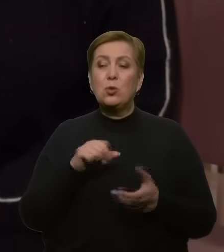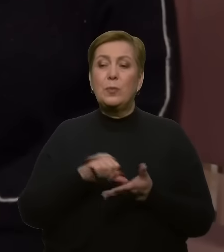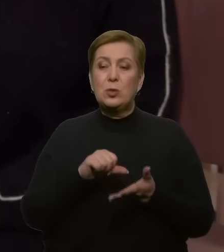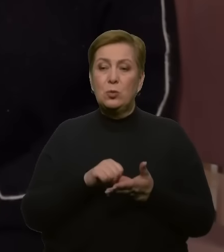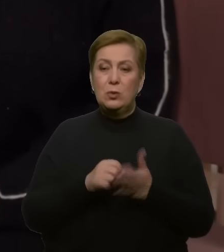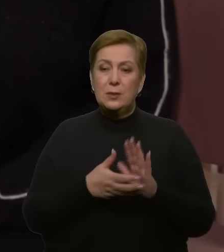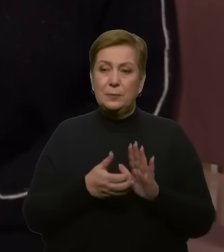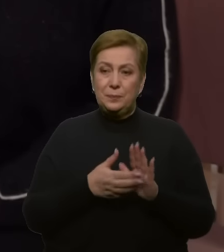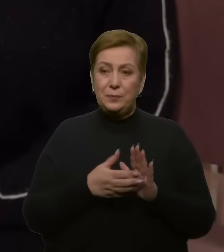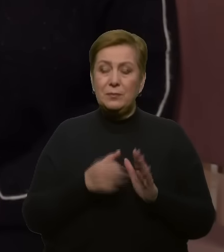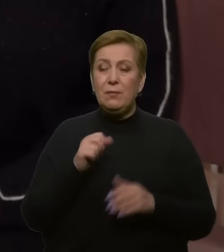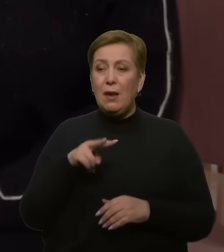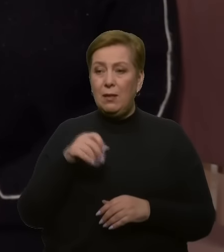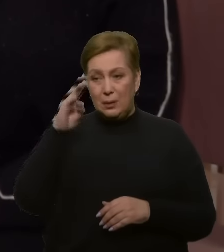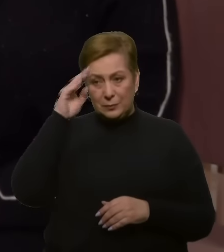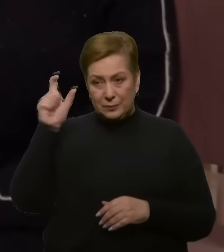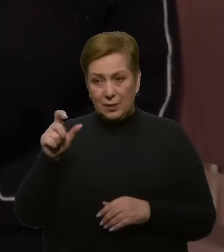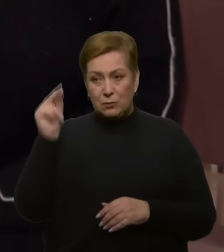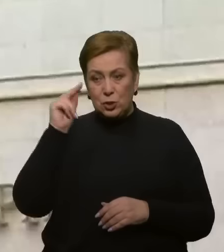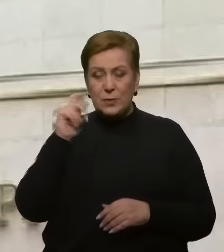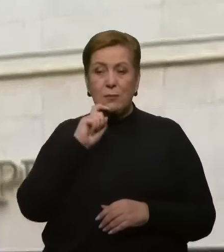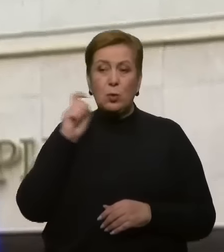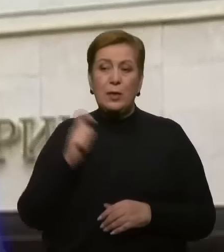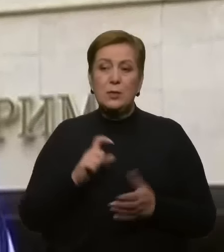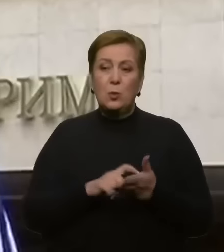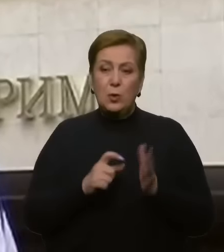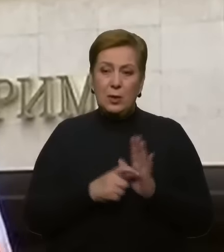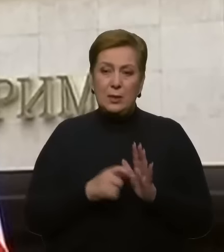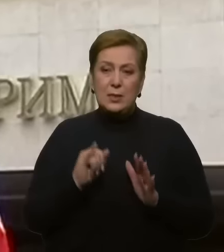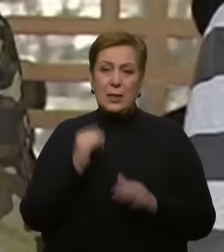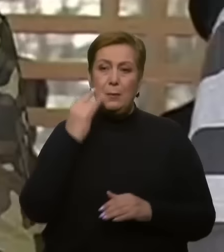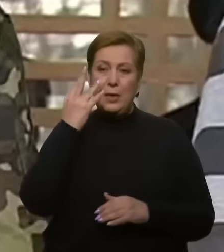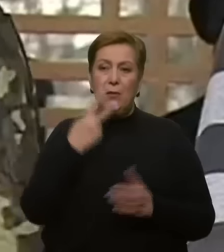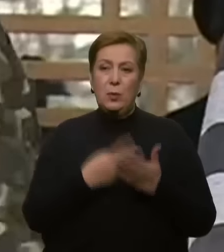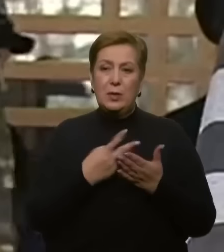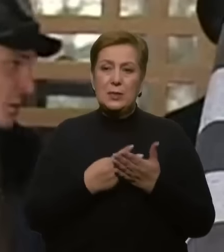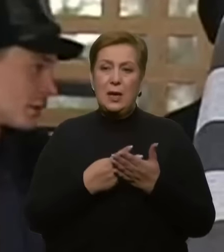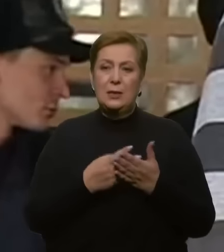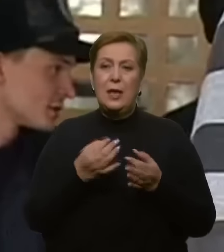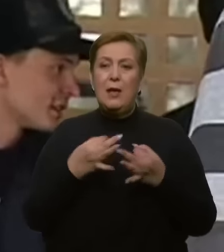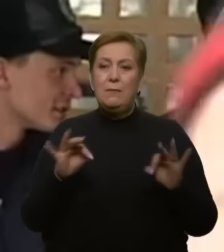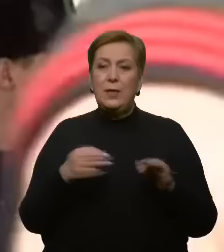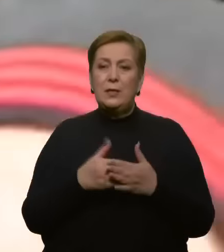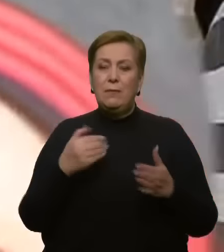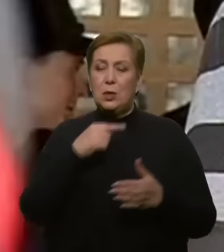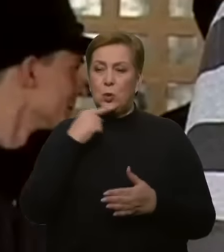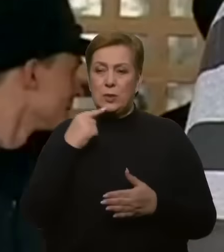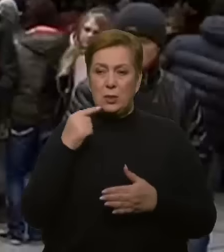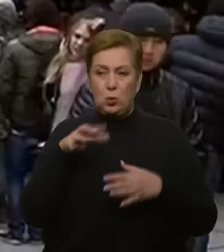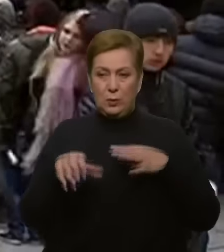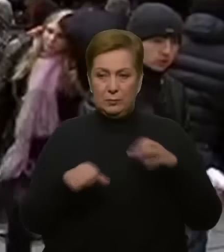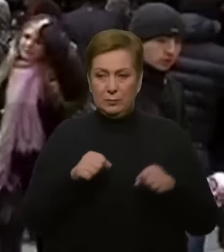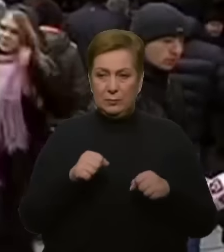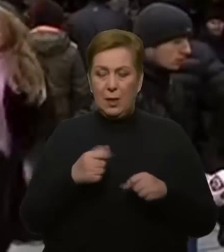єдиному у своїй школі українському класі та мріяв показати бабусі вільний від російського впливу півострів. Згадує, після незаконної анексії